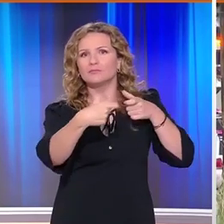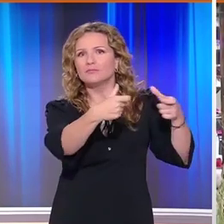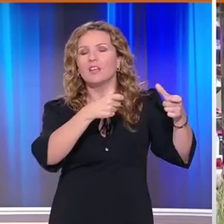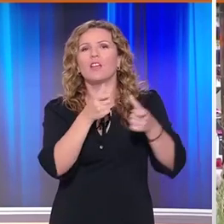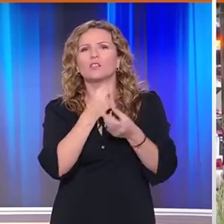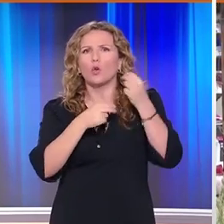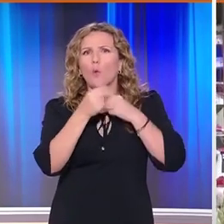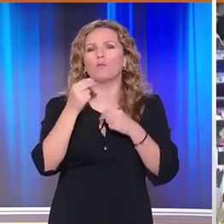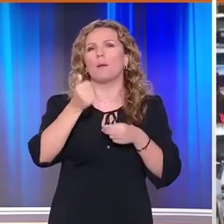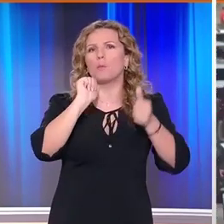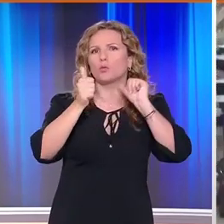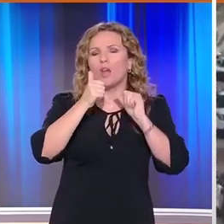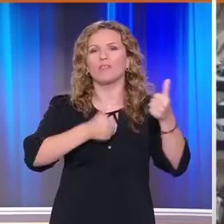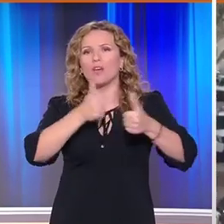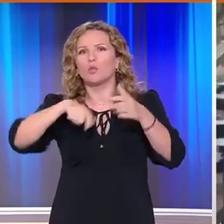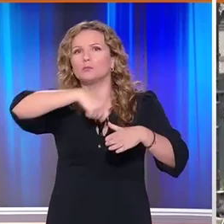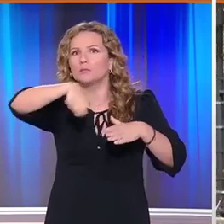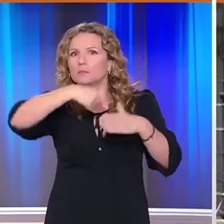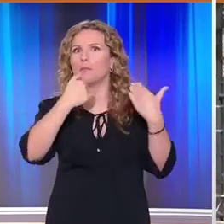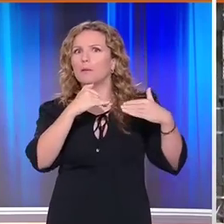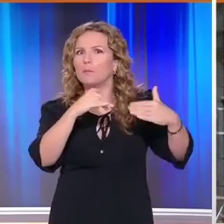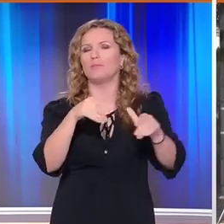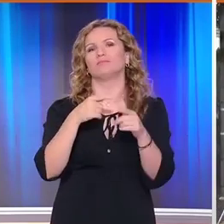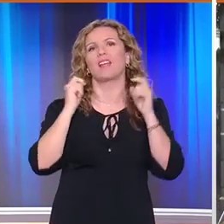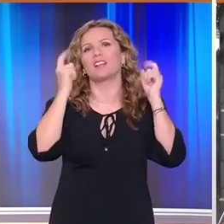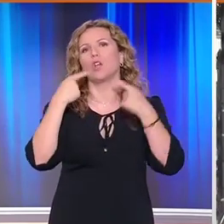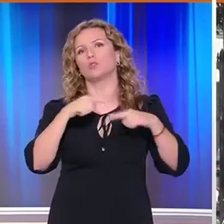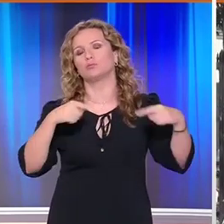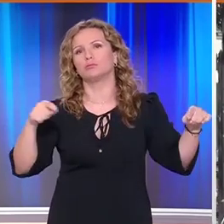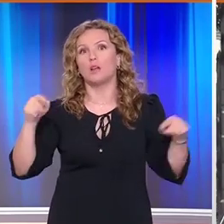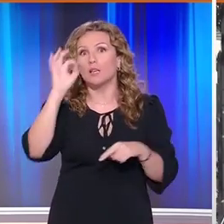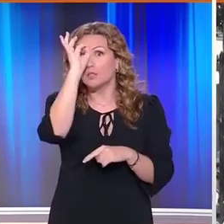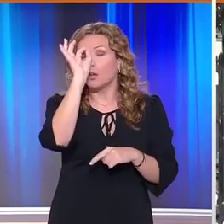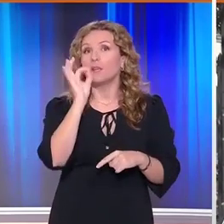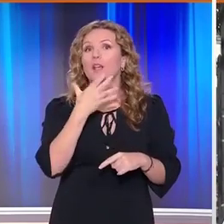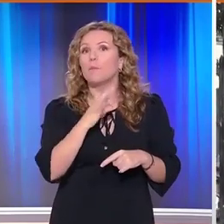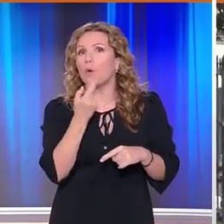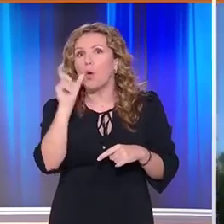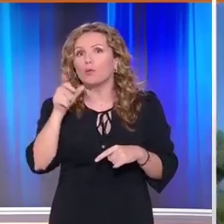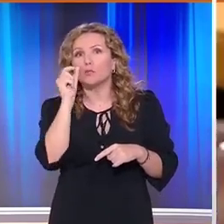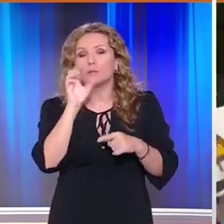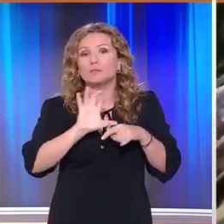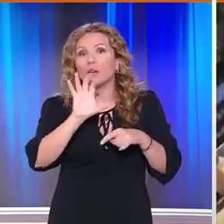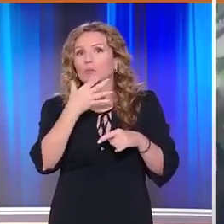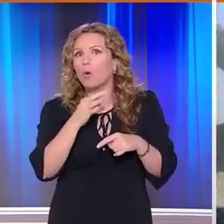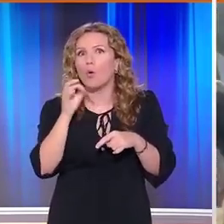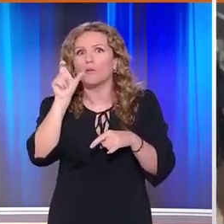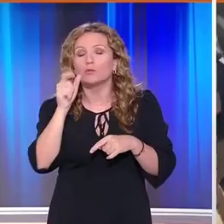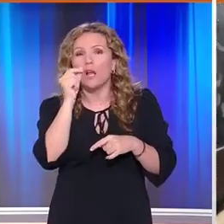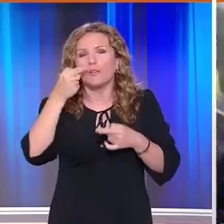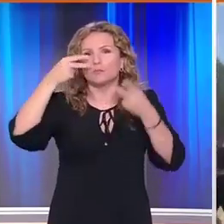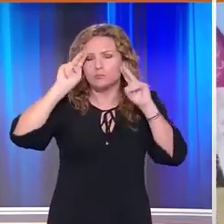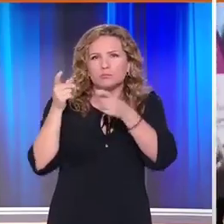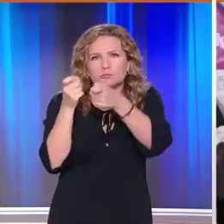γίνονται συναυλίες και διαγωνισμοί μαγειρικής Ακόμα οι αρχές προσπαθούν να εξακριβώσουν τους λόγους για τους οποίους ο δράστης